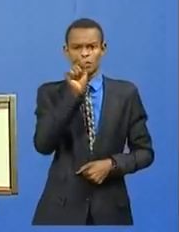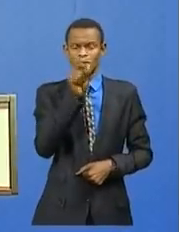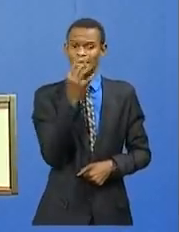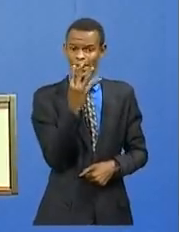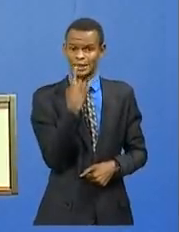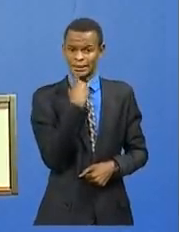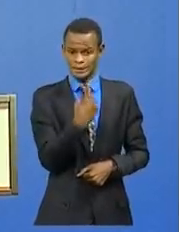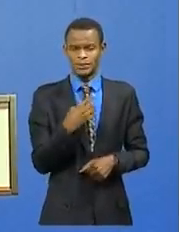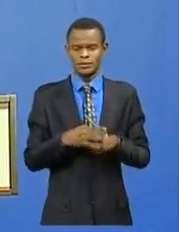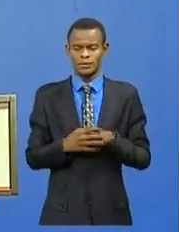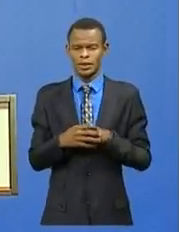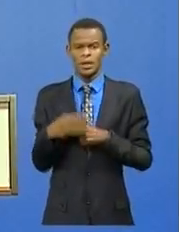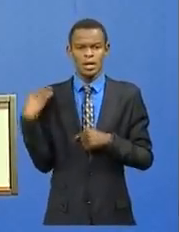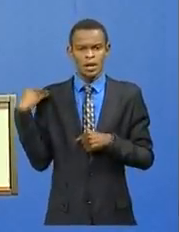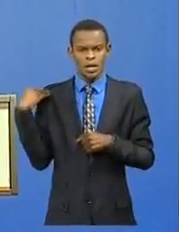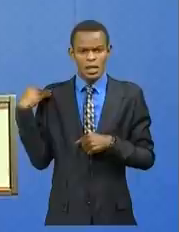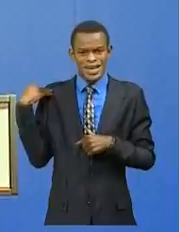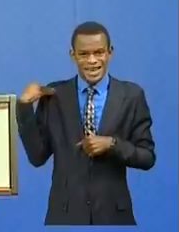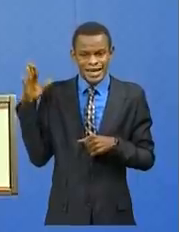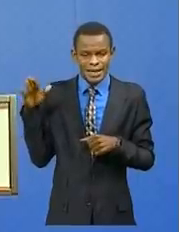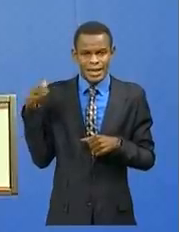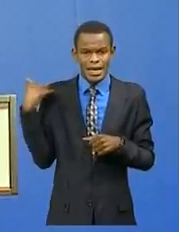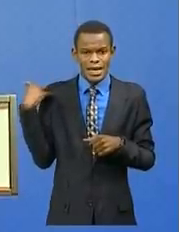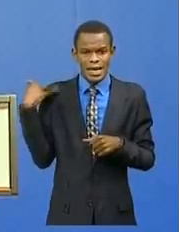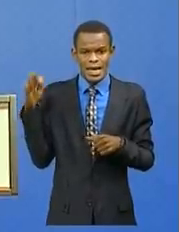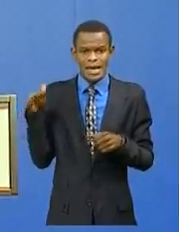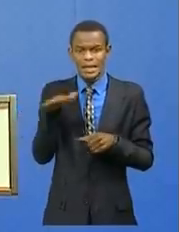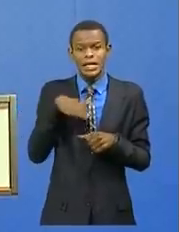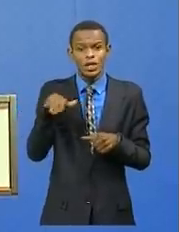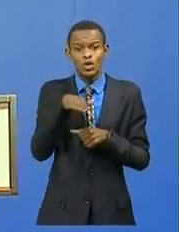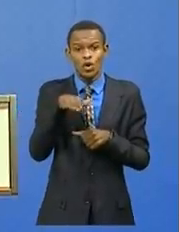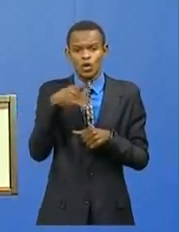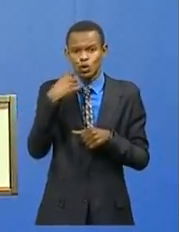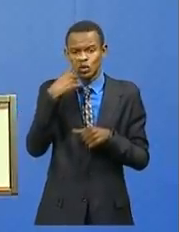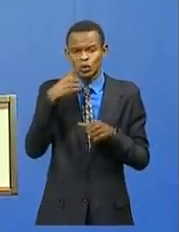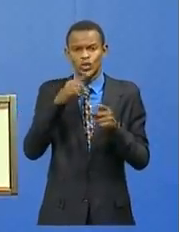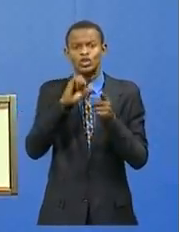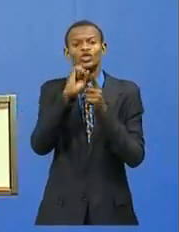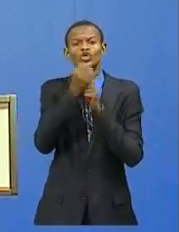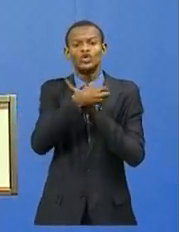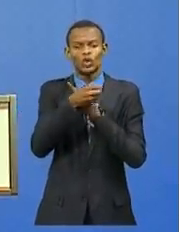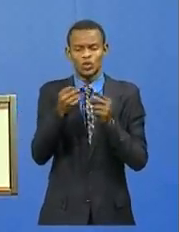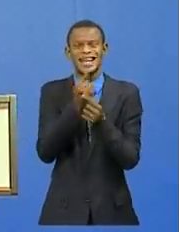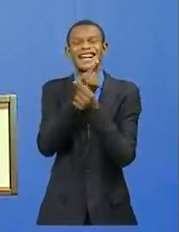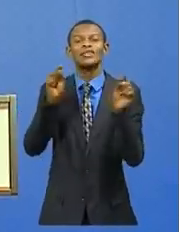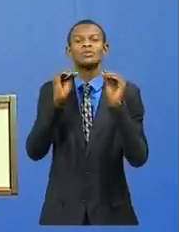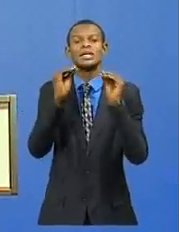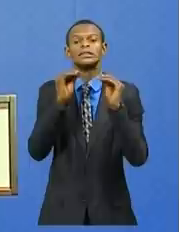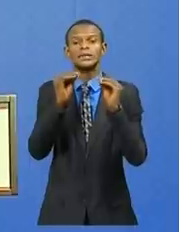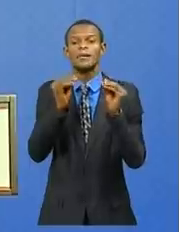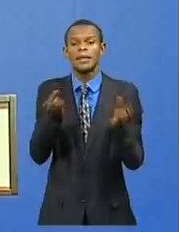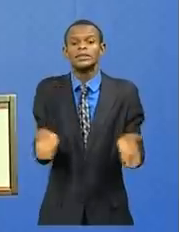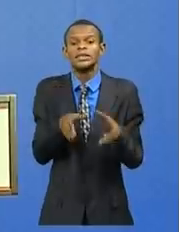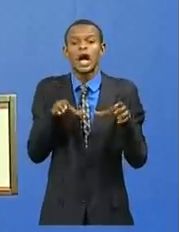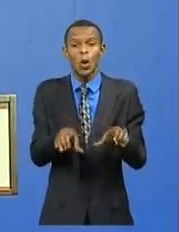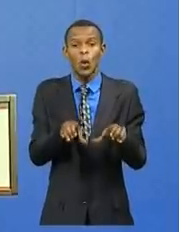Etat de lieu de la mise en œuvre de la gratuité de l'enseignement primaire en République démocratique du Congo Le ministre de l'Enseignement primaire,